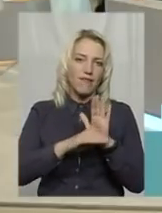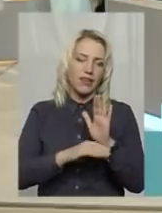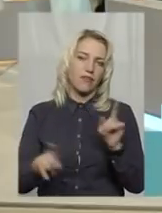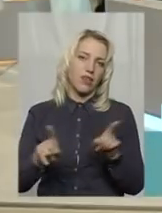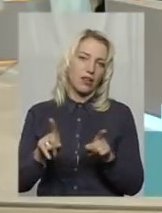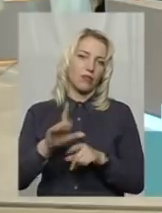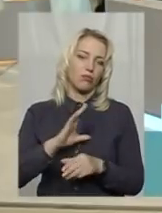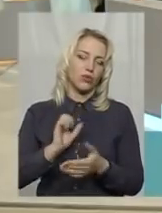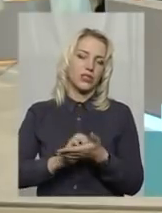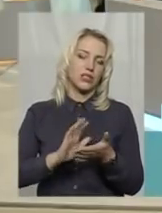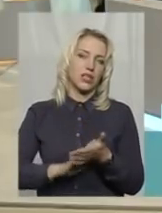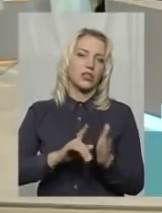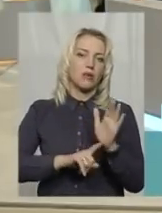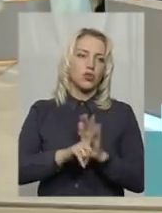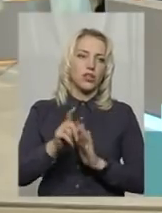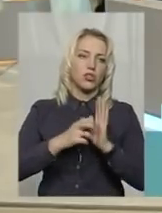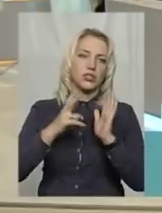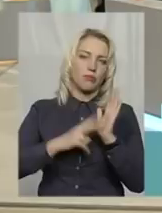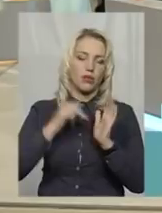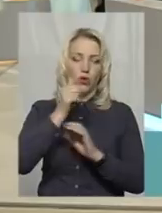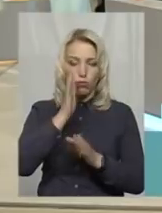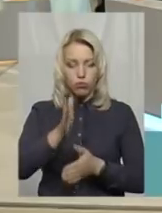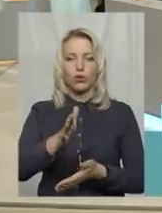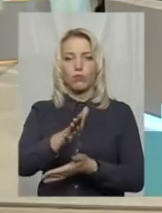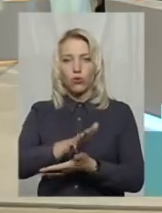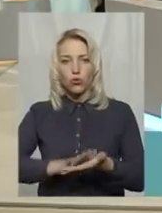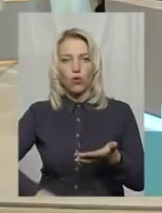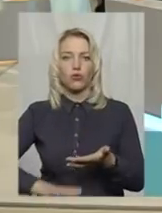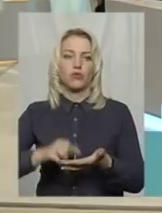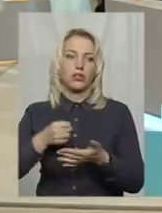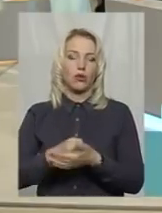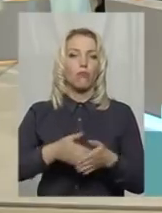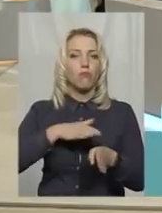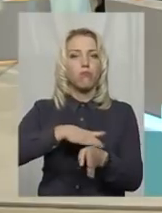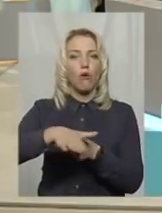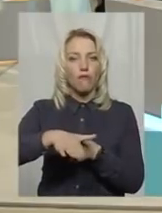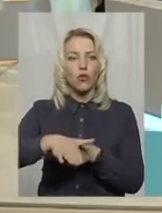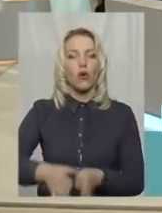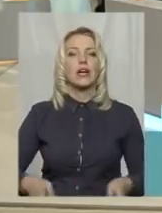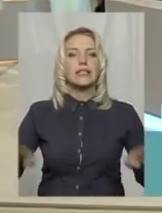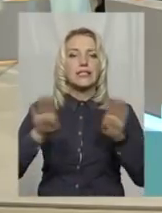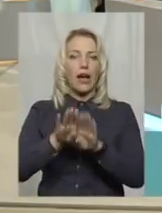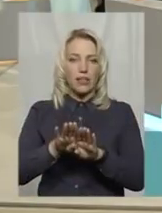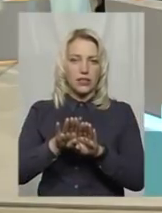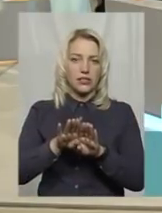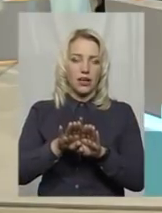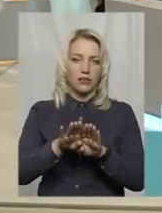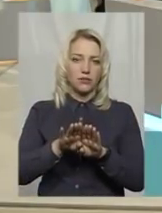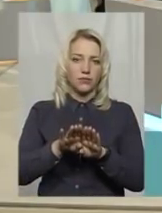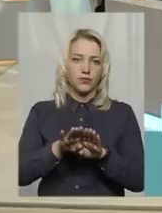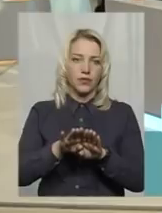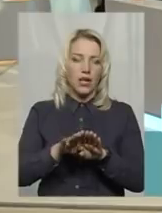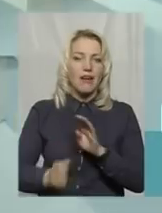ще 2018 року, і будемо продовжувати до повного закриття, як мінімум,